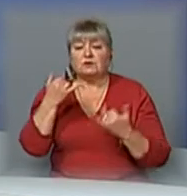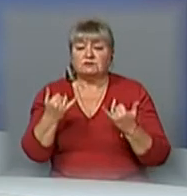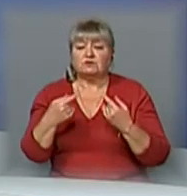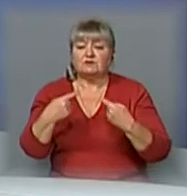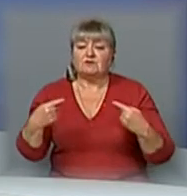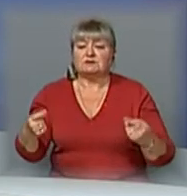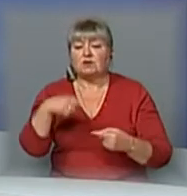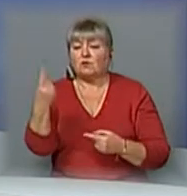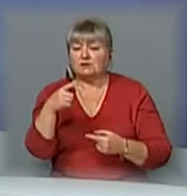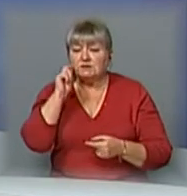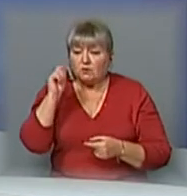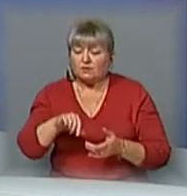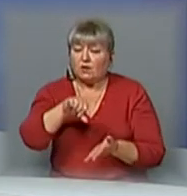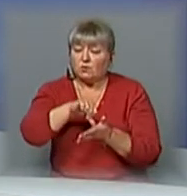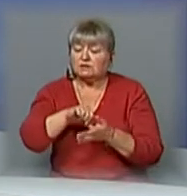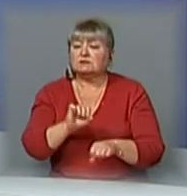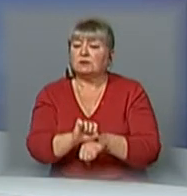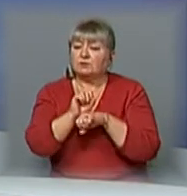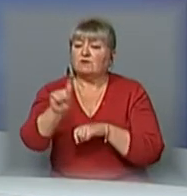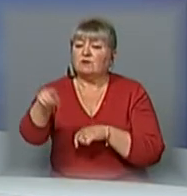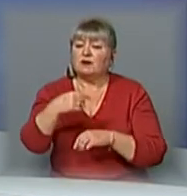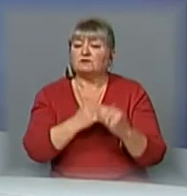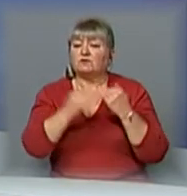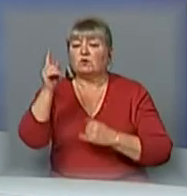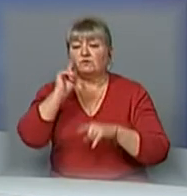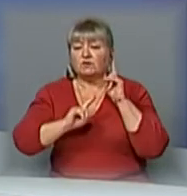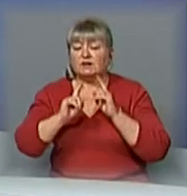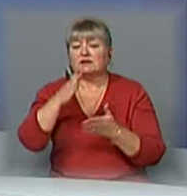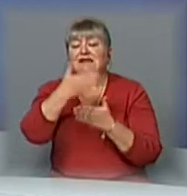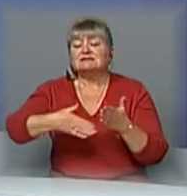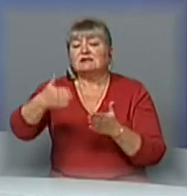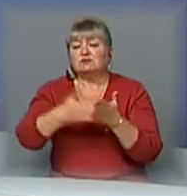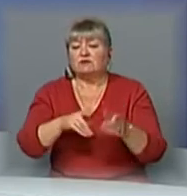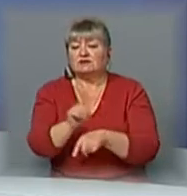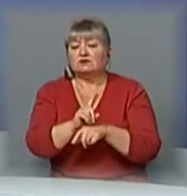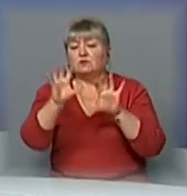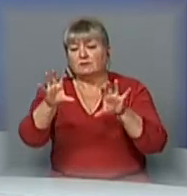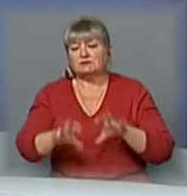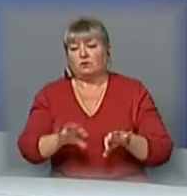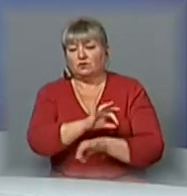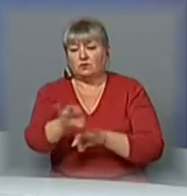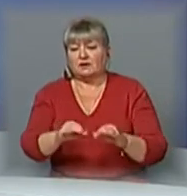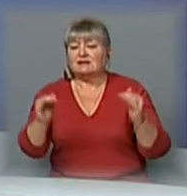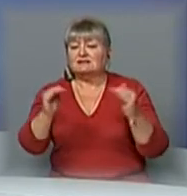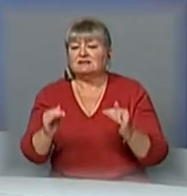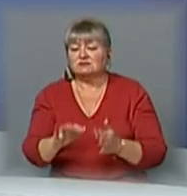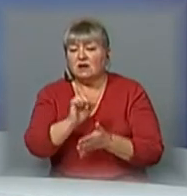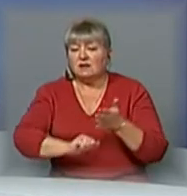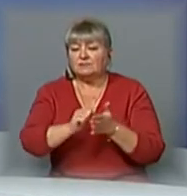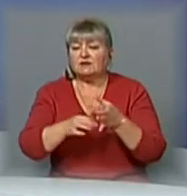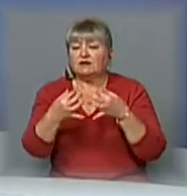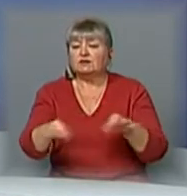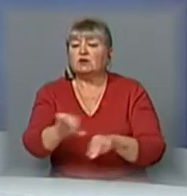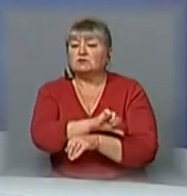областях України. Учасники протестів вимагають від Верховної Ради скасувати норми законопроєктів, які знижують акцизи на розмитнення,